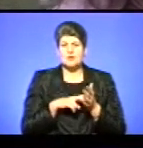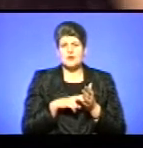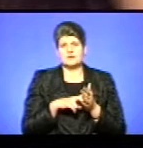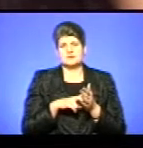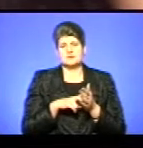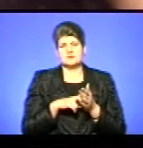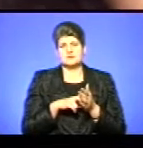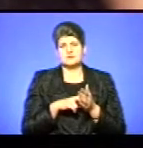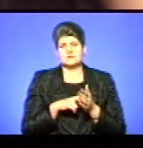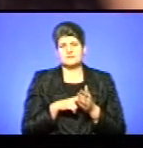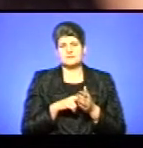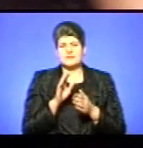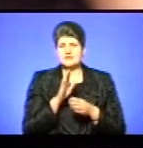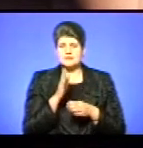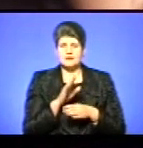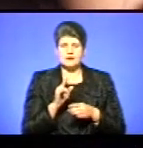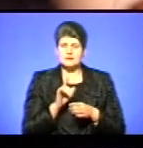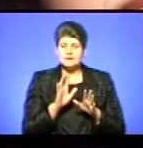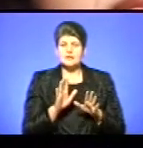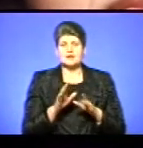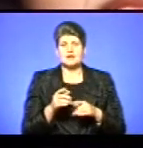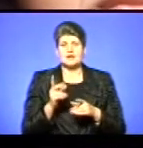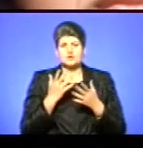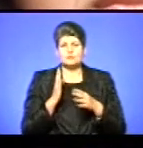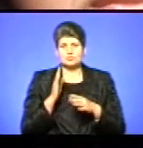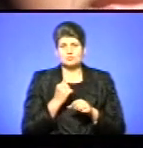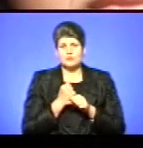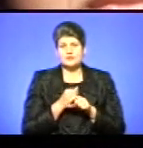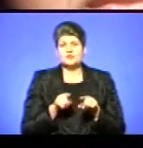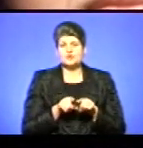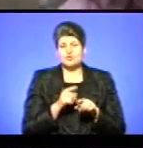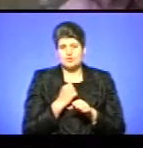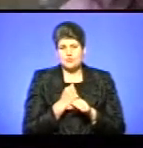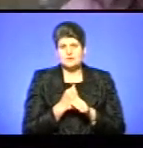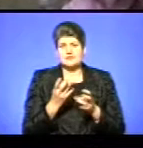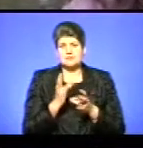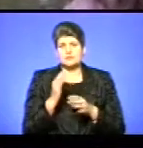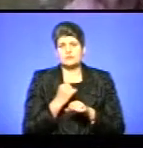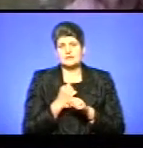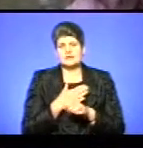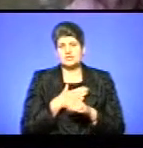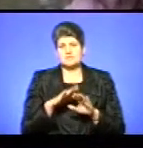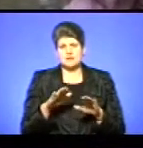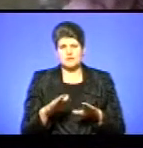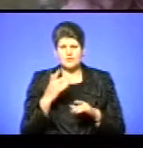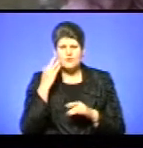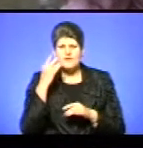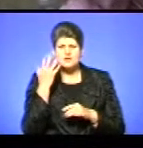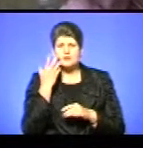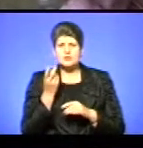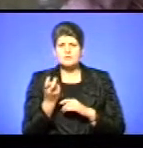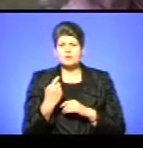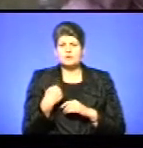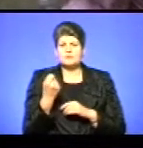підвести. Якщо ми не будемо робити то, що ми робимо, то це доведеться робити нашим дітям. Ви уявляєте, коли приходить до тебе 11